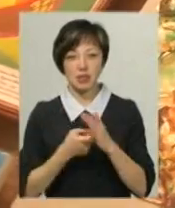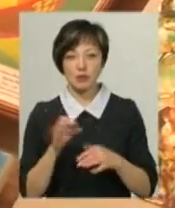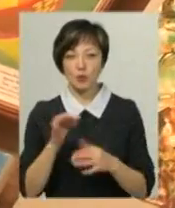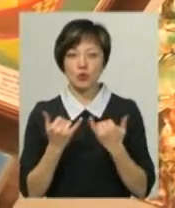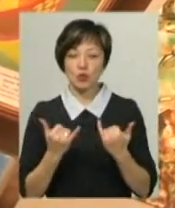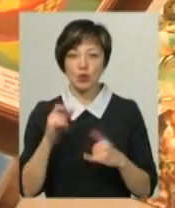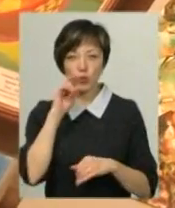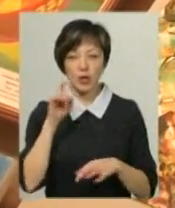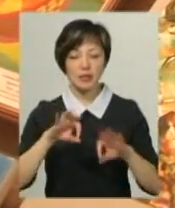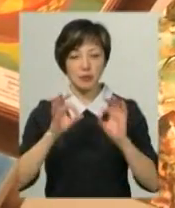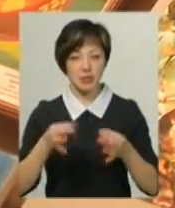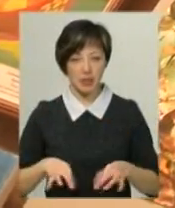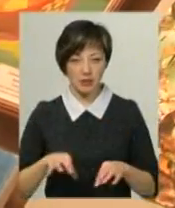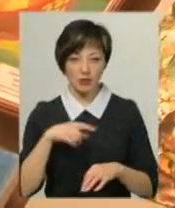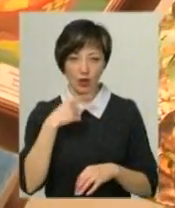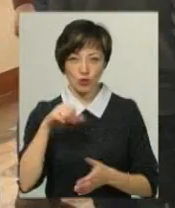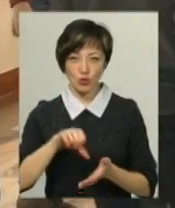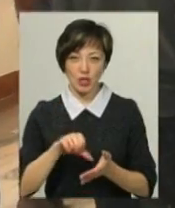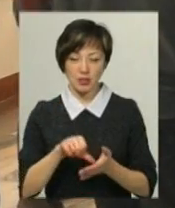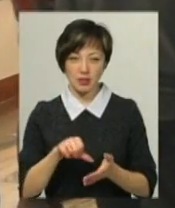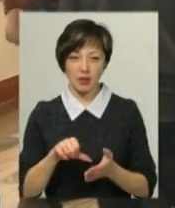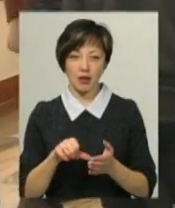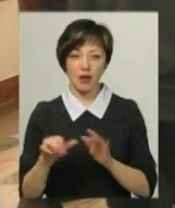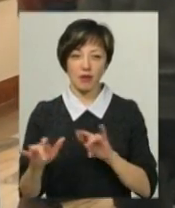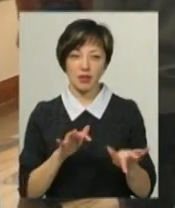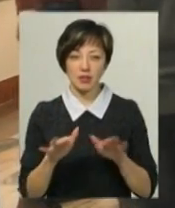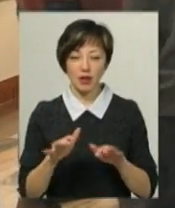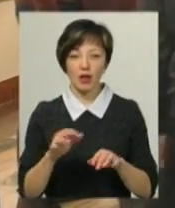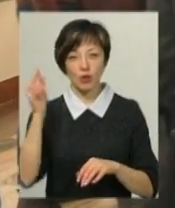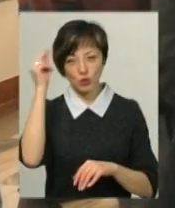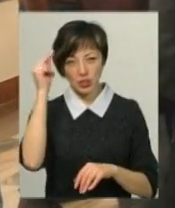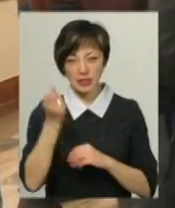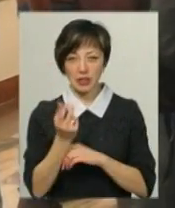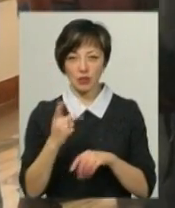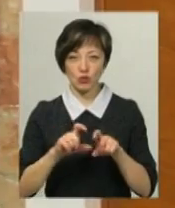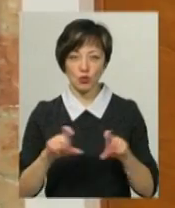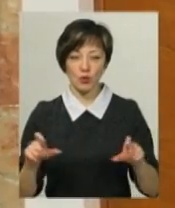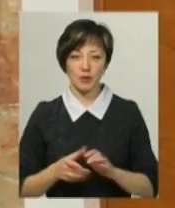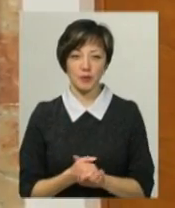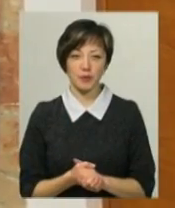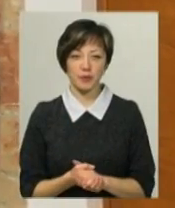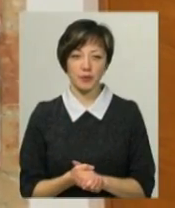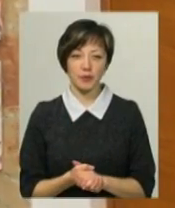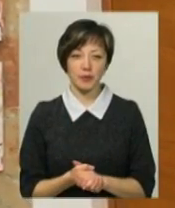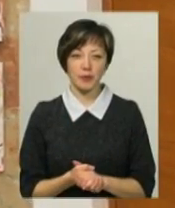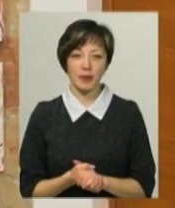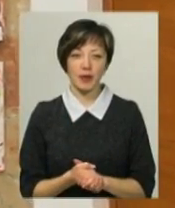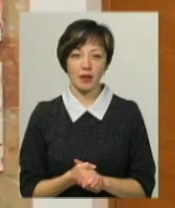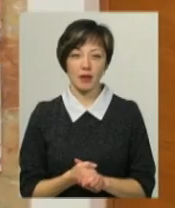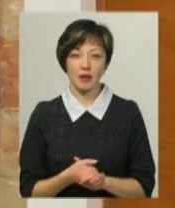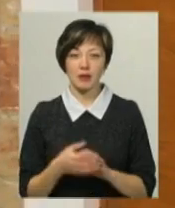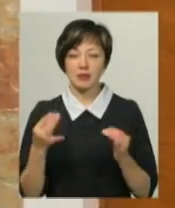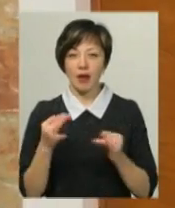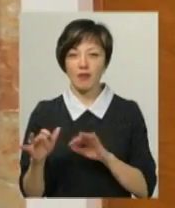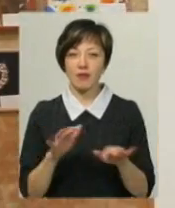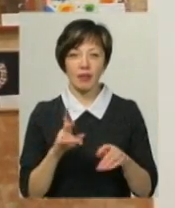про сучасне українське мистецтво, каже учасниця квесту учениця 13-ї школи Марія Мамрич. Ми пройшли цей цікавий квест і,